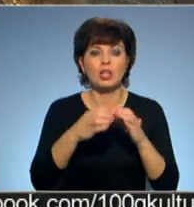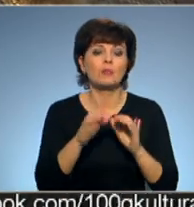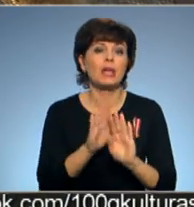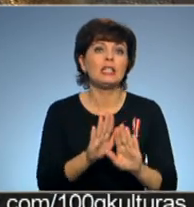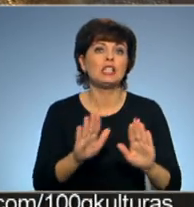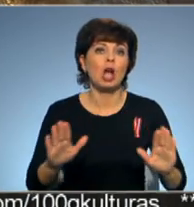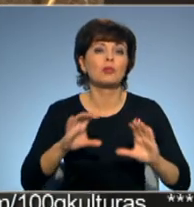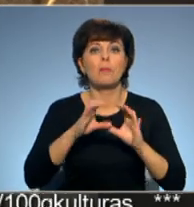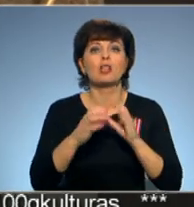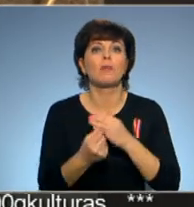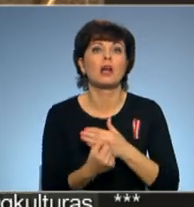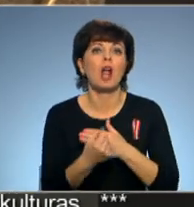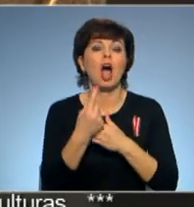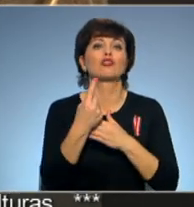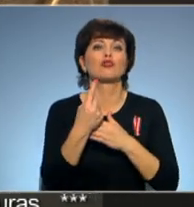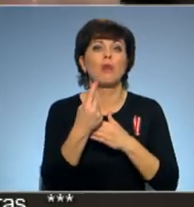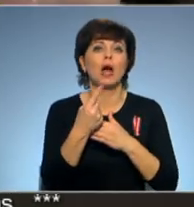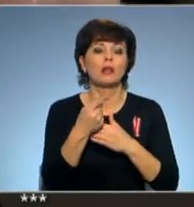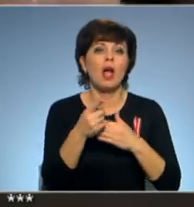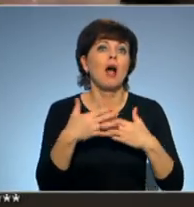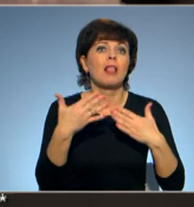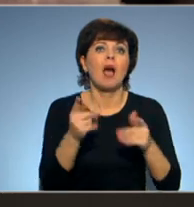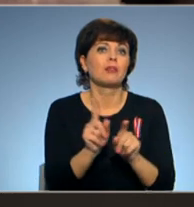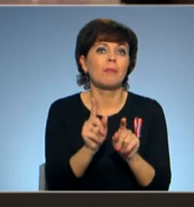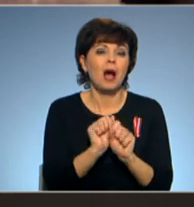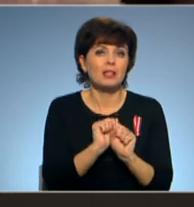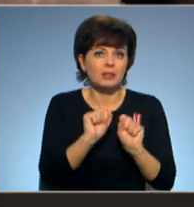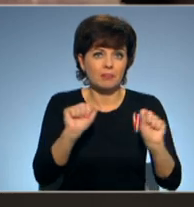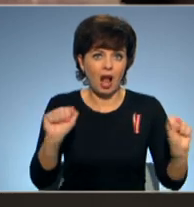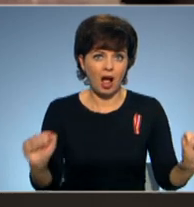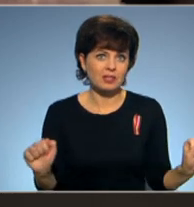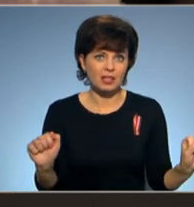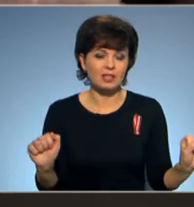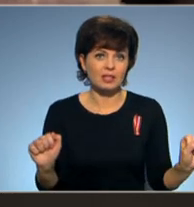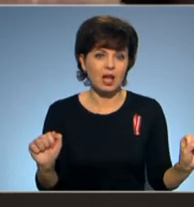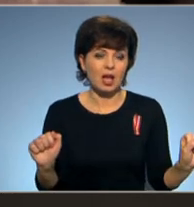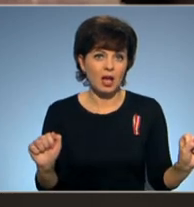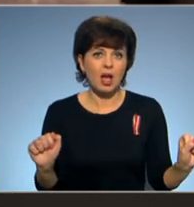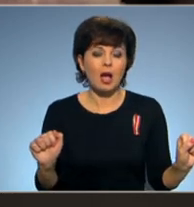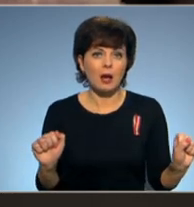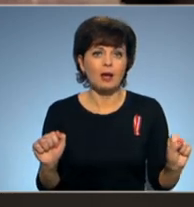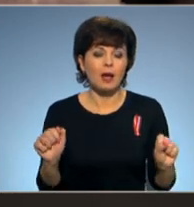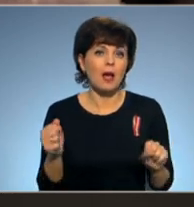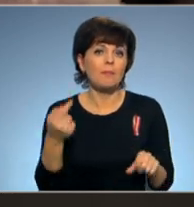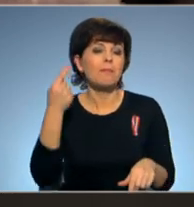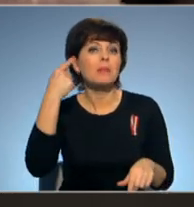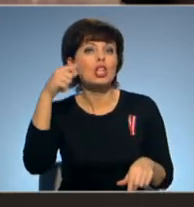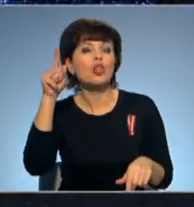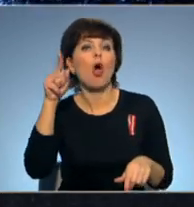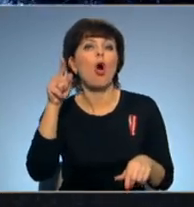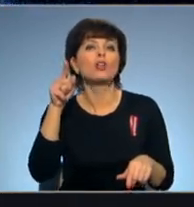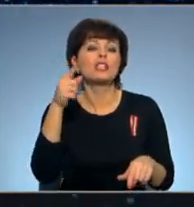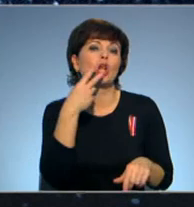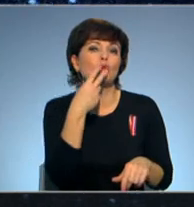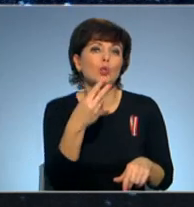pasaules rašanās gan lielajā sprādzienā, gan šis te mitoloģiskais uzskats par to, ka dievs ir radījis pasauli.